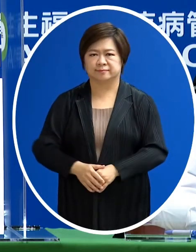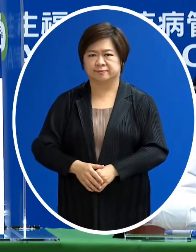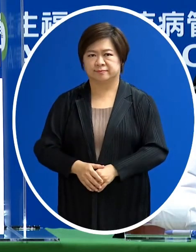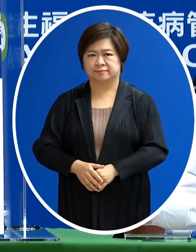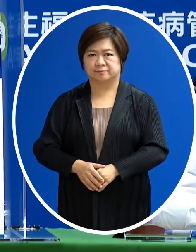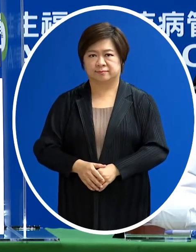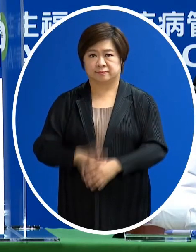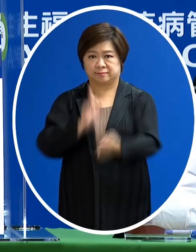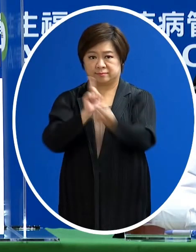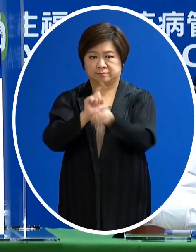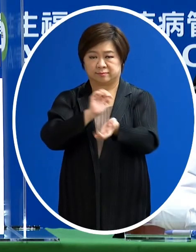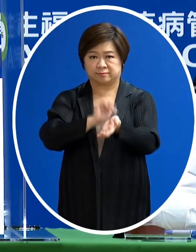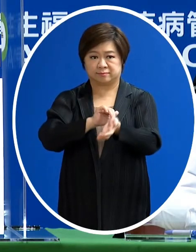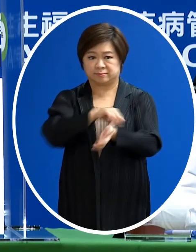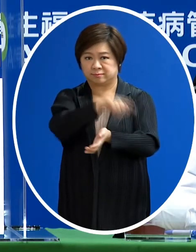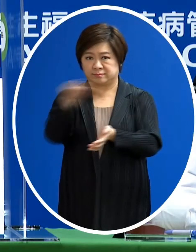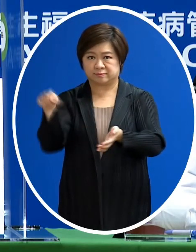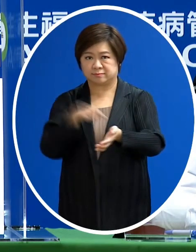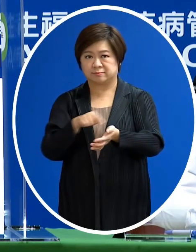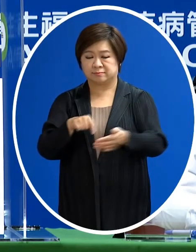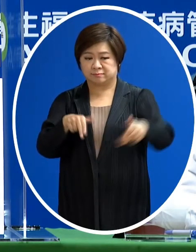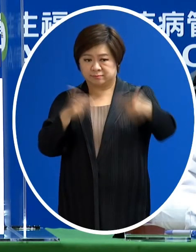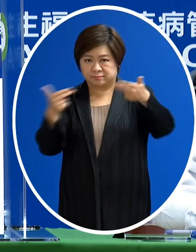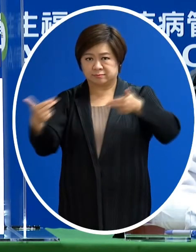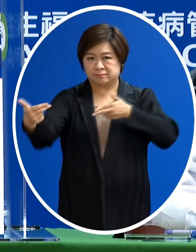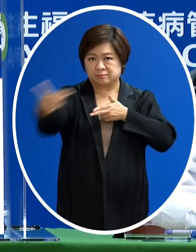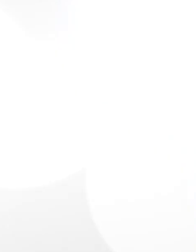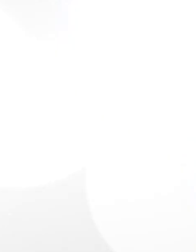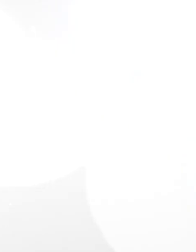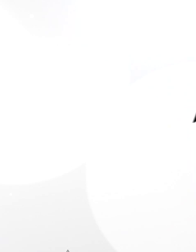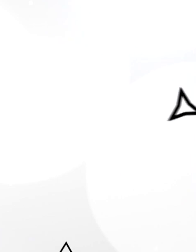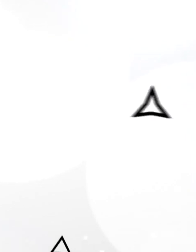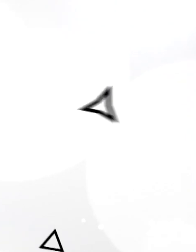很多的醫師有上線來做這樣的一個溝通